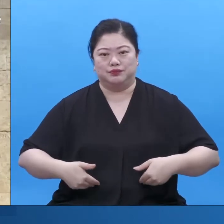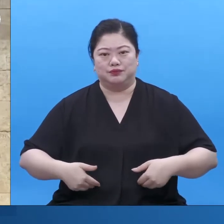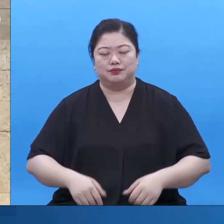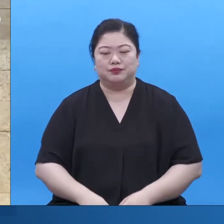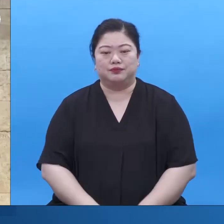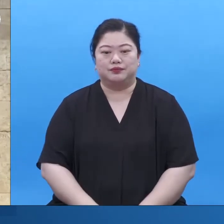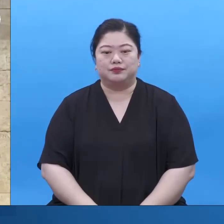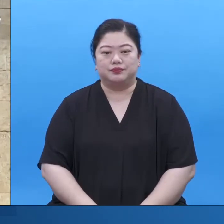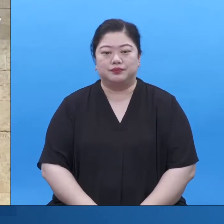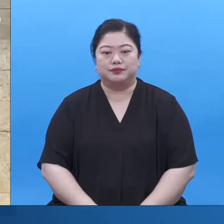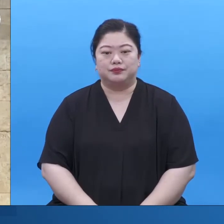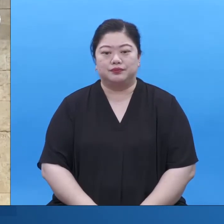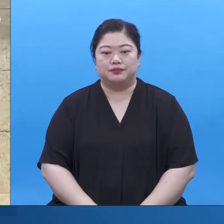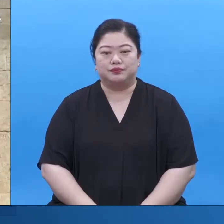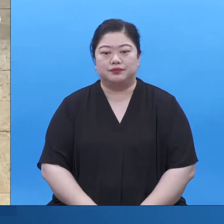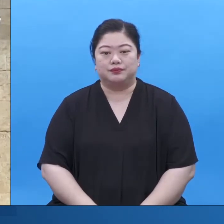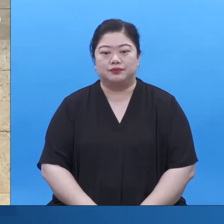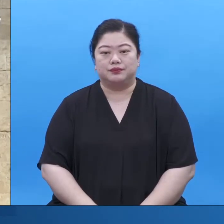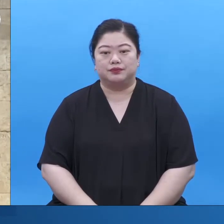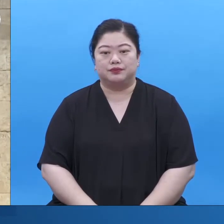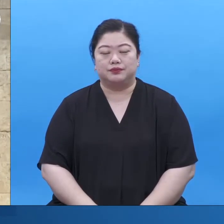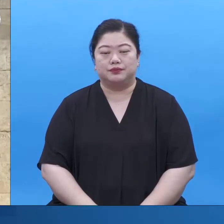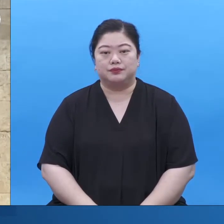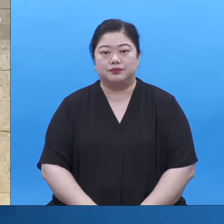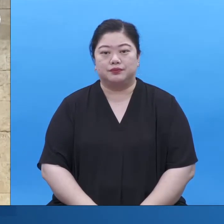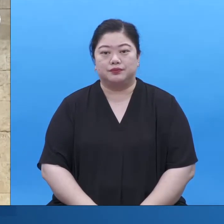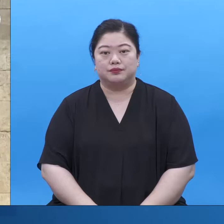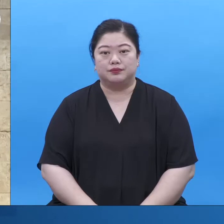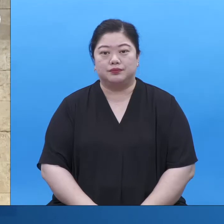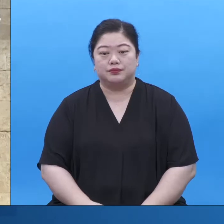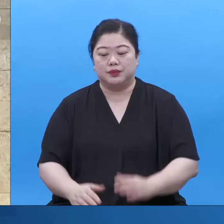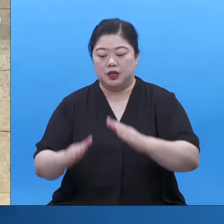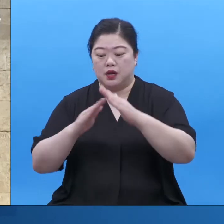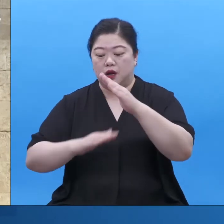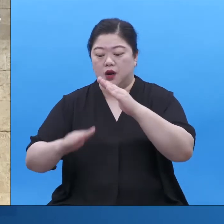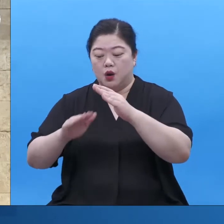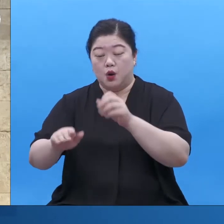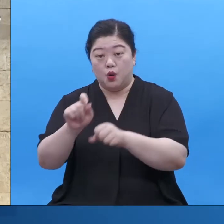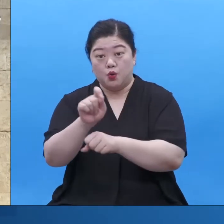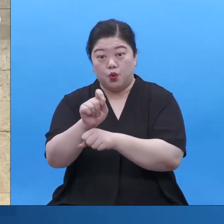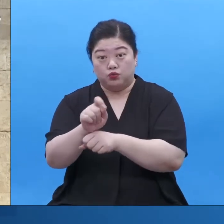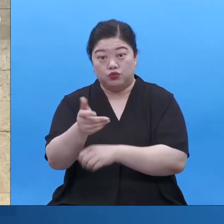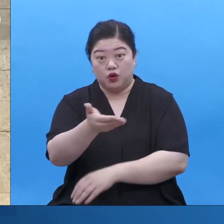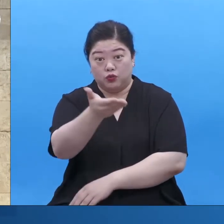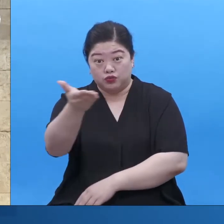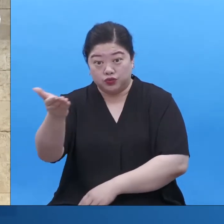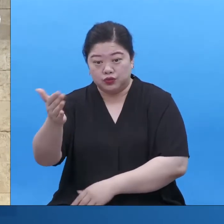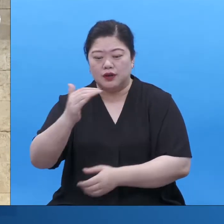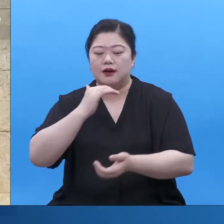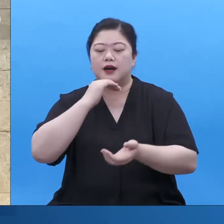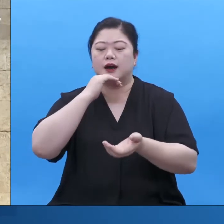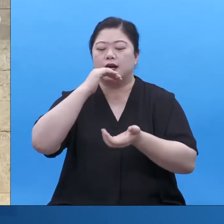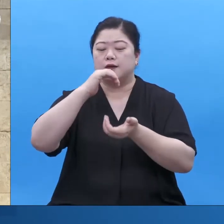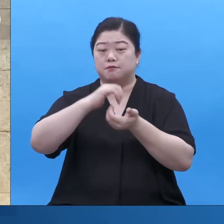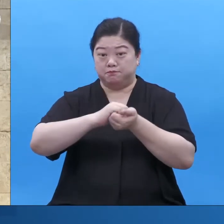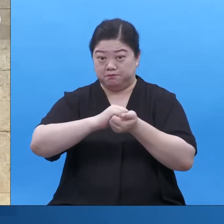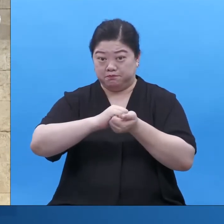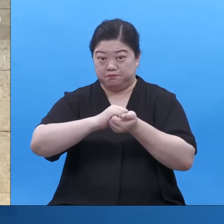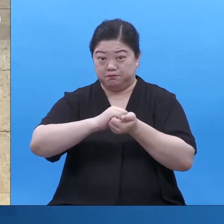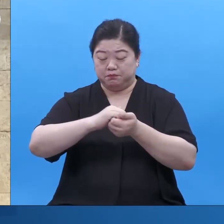여기 참고할 것은 공무원 여러분들이 다 끝나고 난 뒤에 할 수 있는 전도 운동